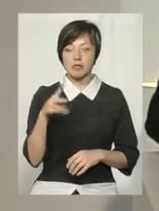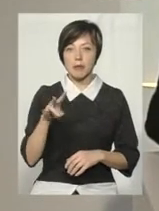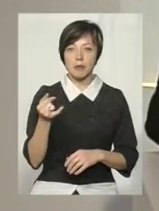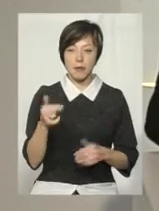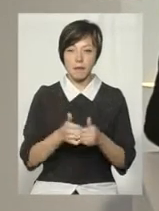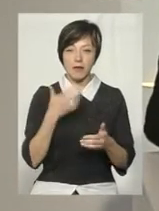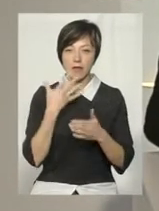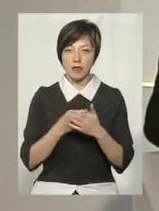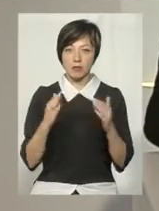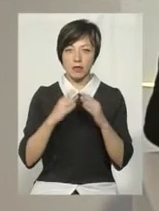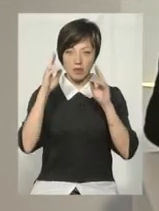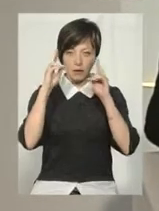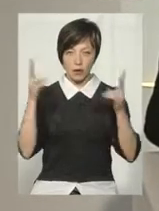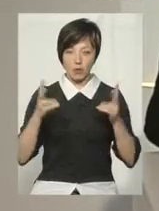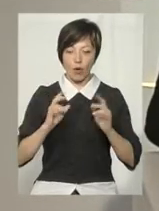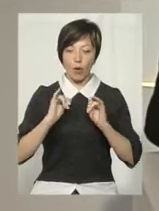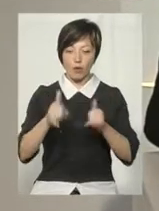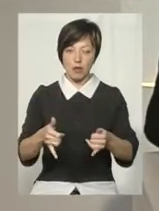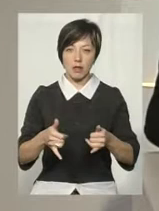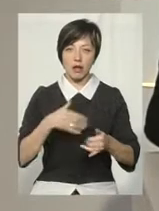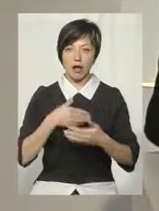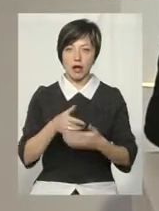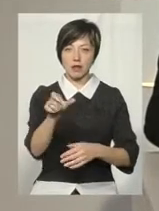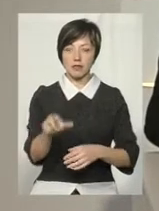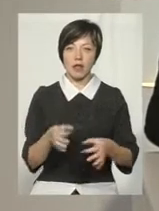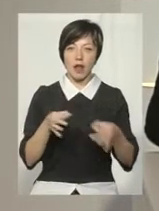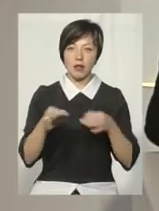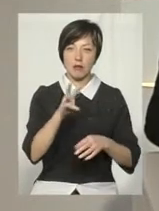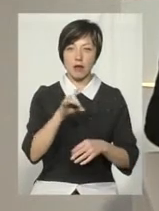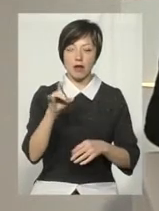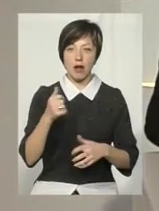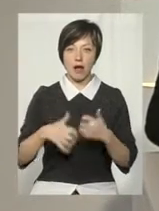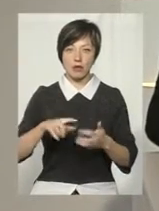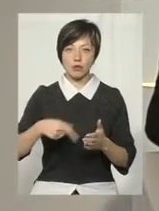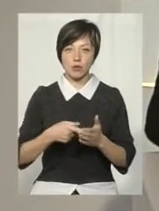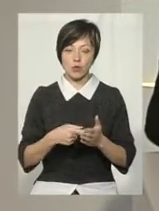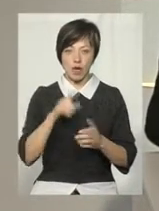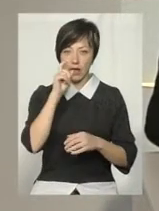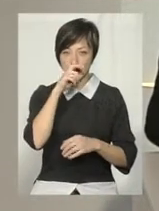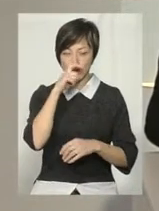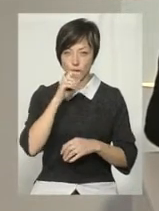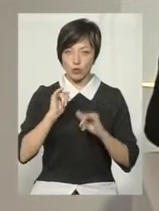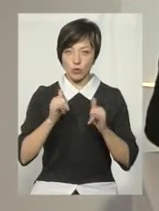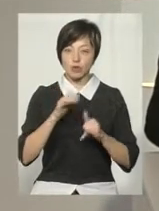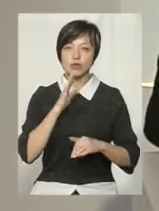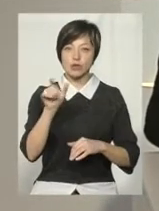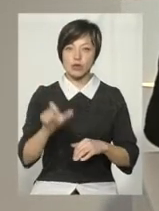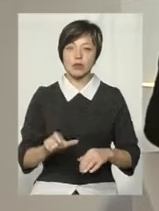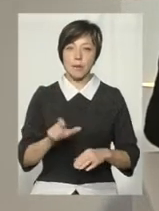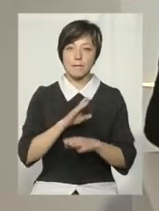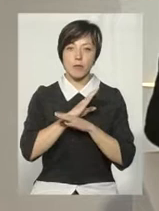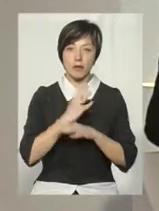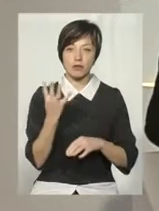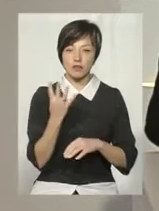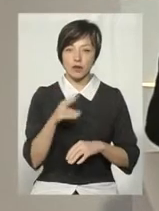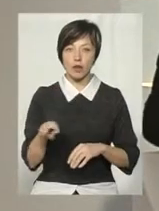будинку невідомі облили громадську активістку та радницю мера Херсона сірчаною кислотою. Жінка померла